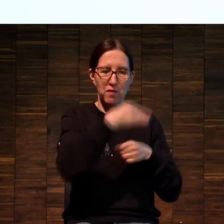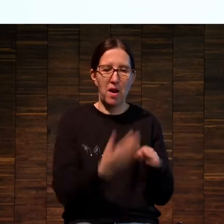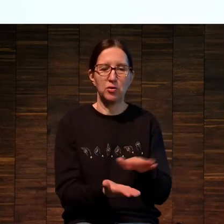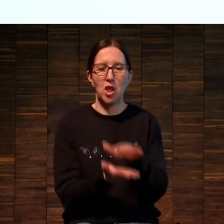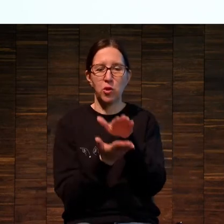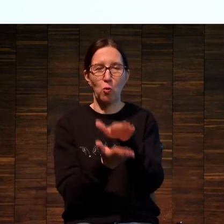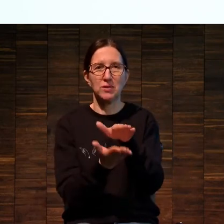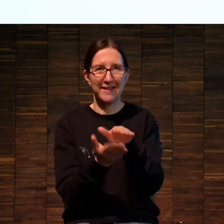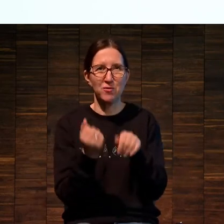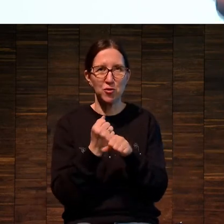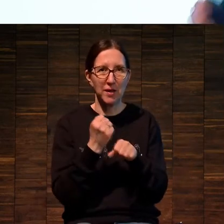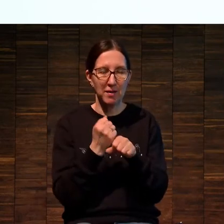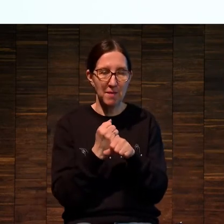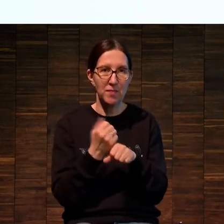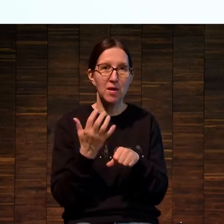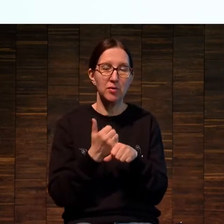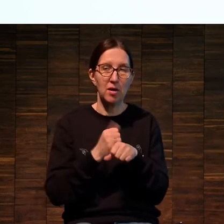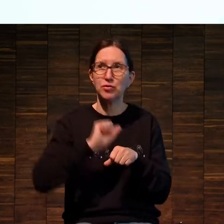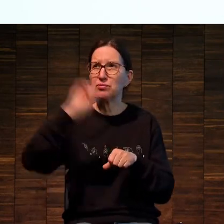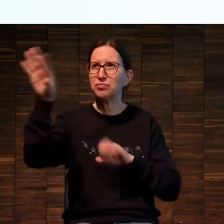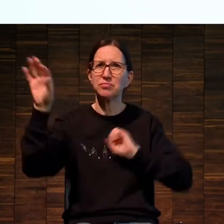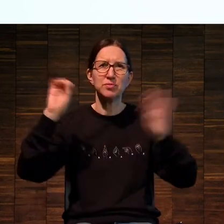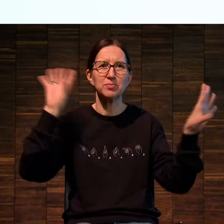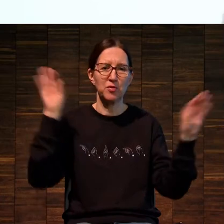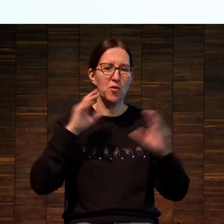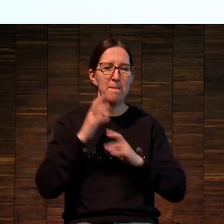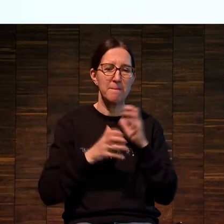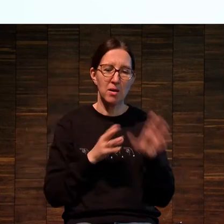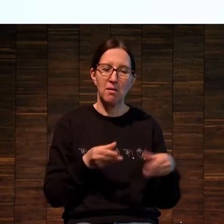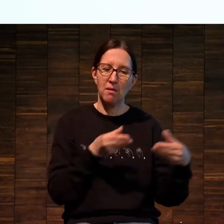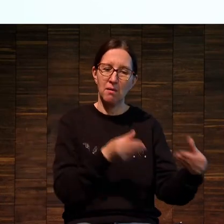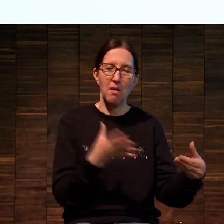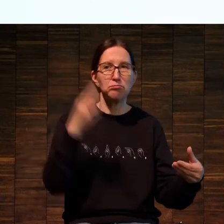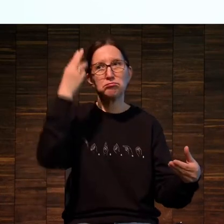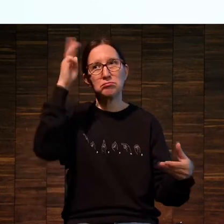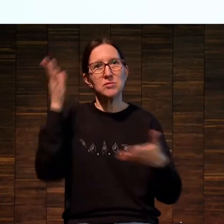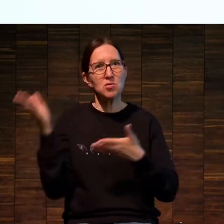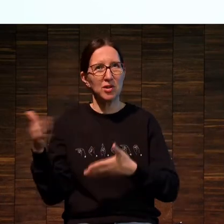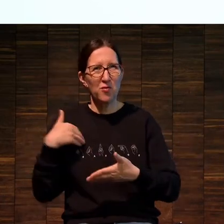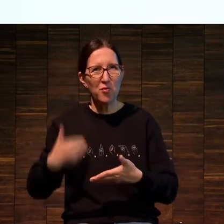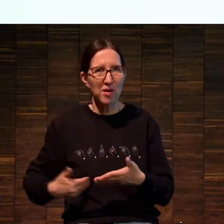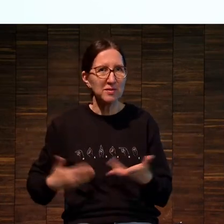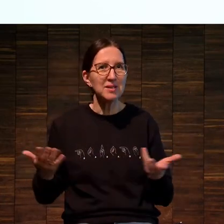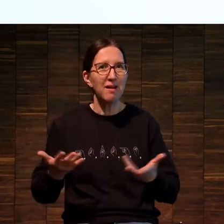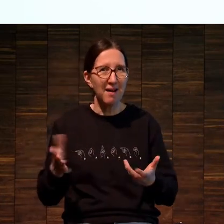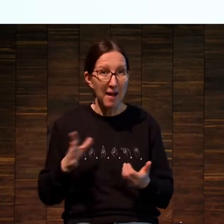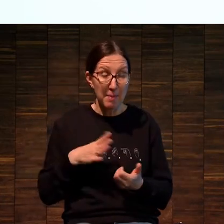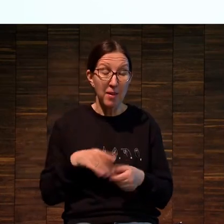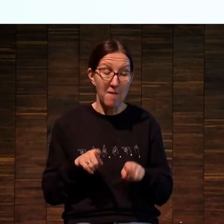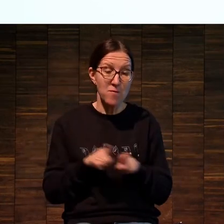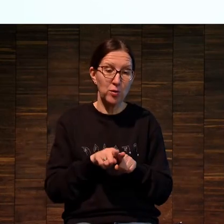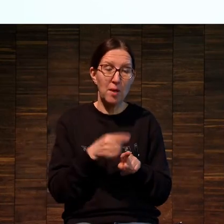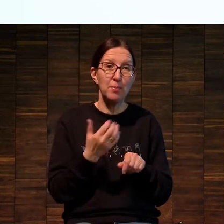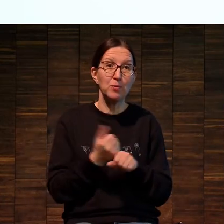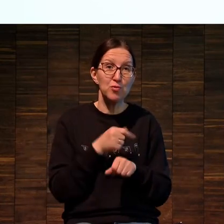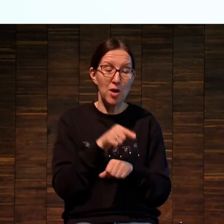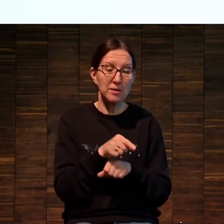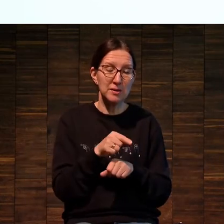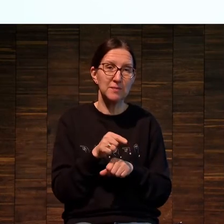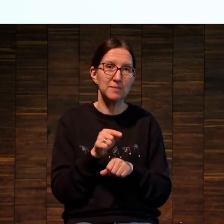книжки, они разъезжались по городам и весям, чтобы показать, какова была мода. Вот контур